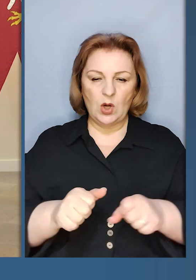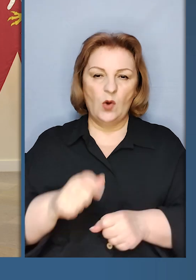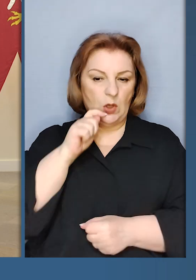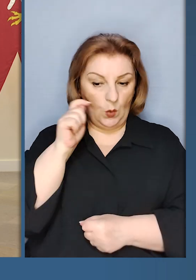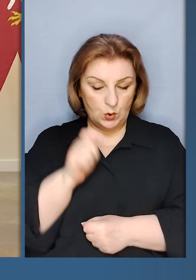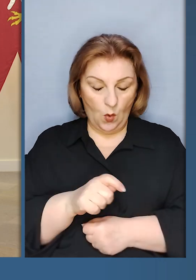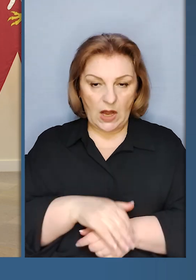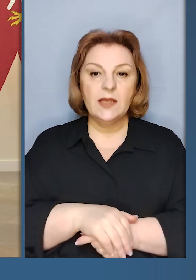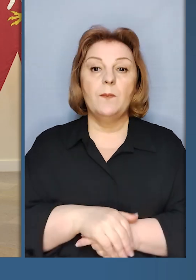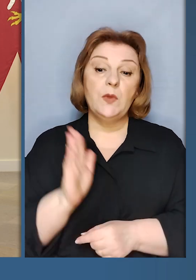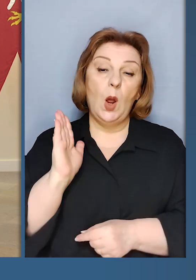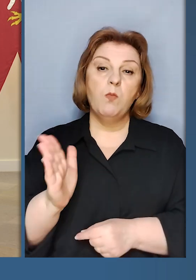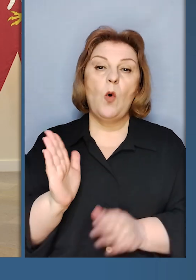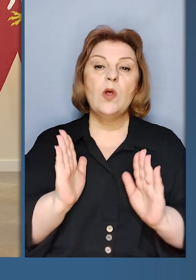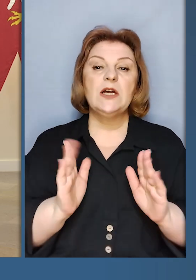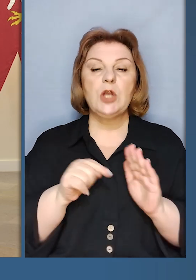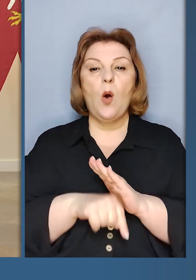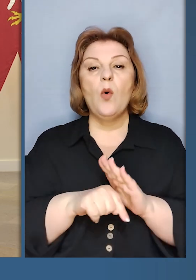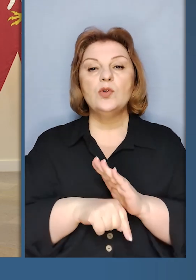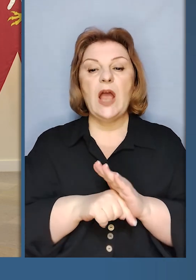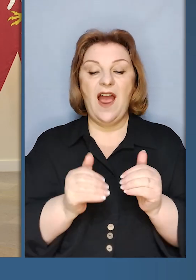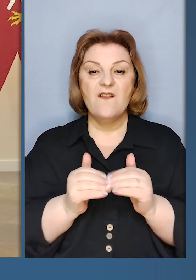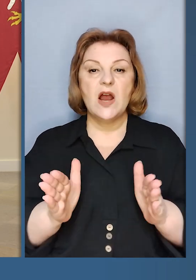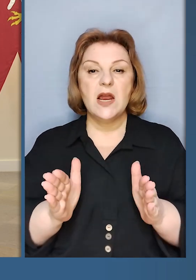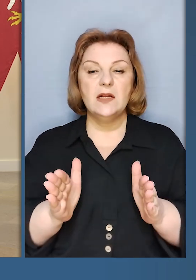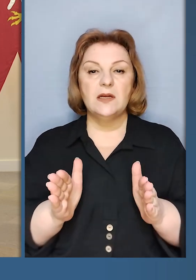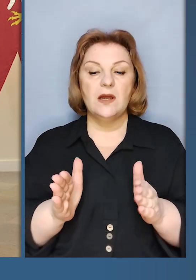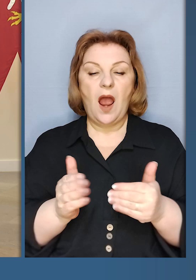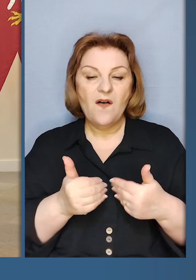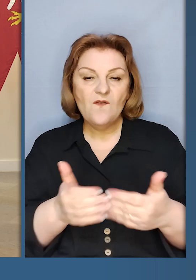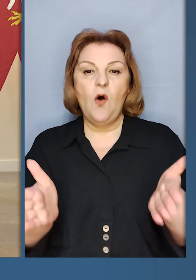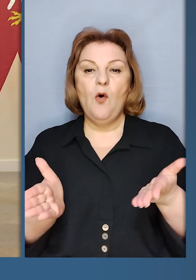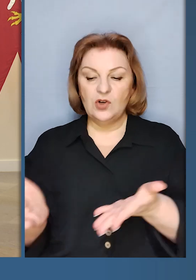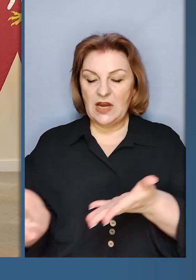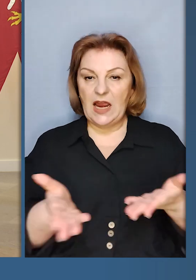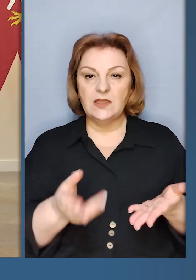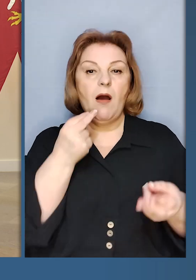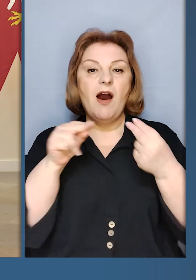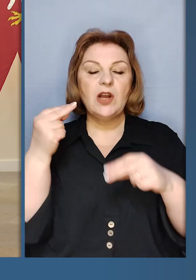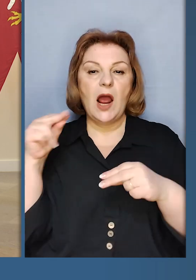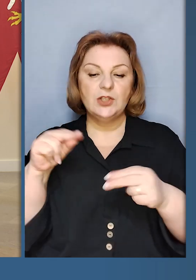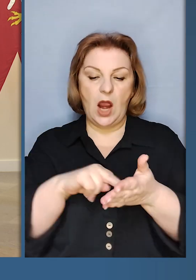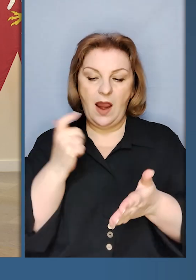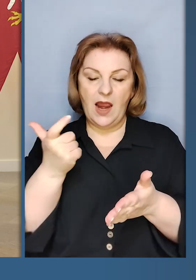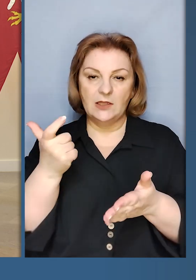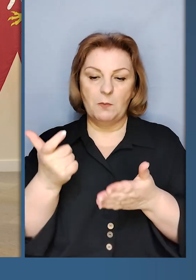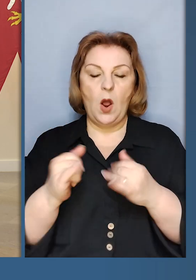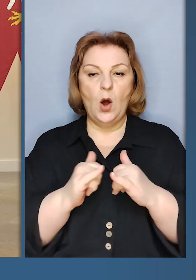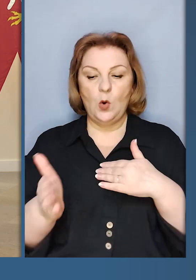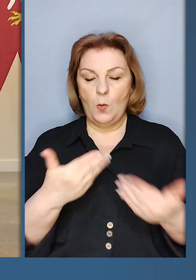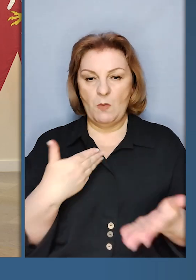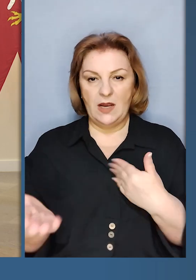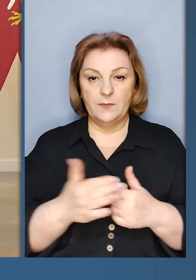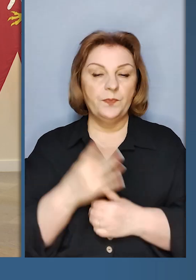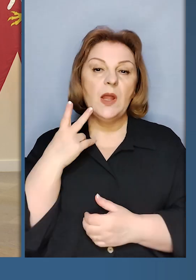цих агресорів з України буде лише означати відкриття воріт для ще кращого економічного